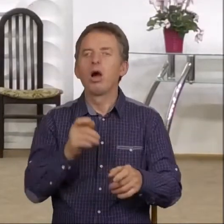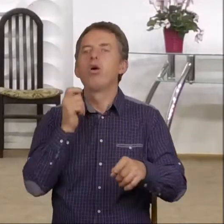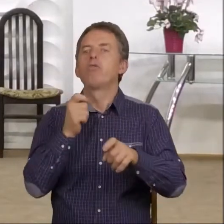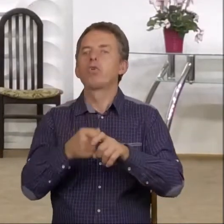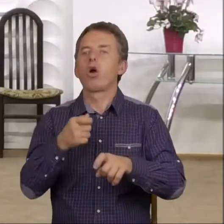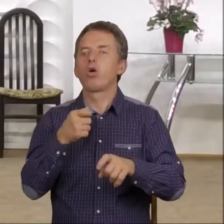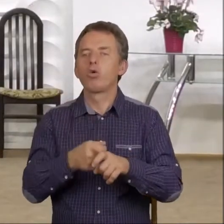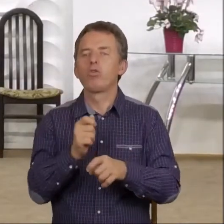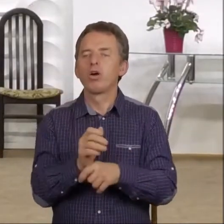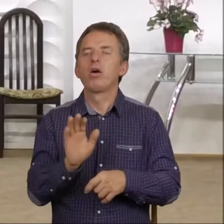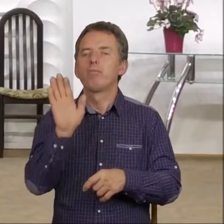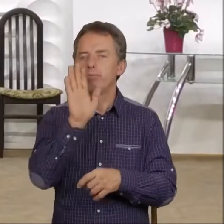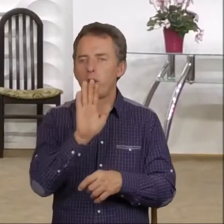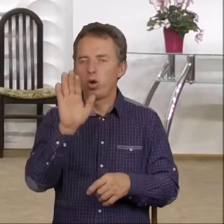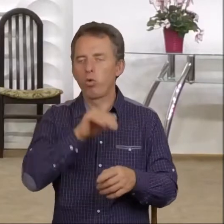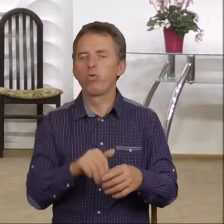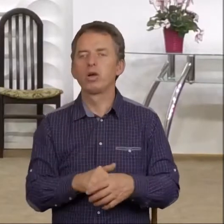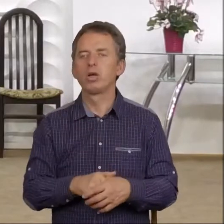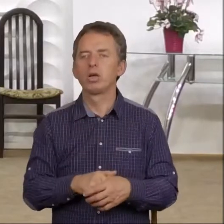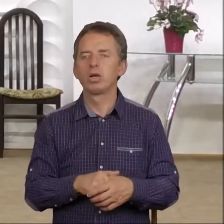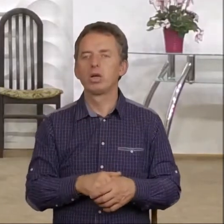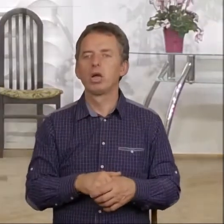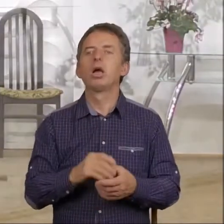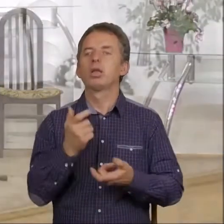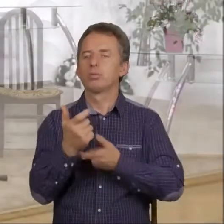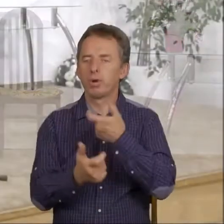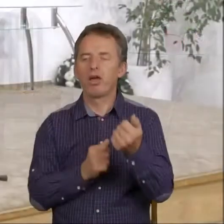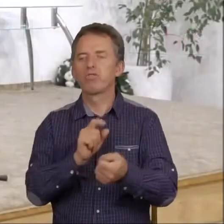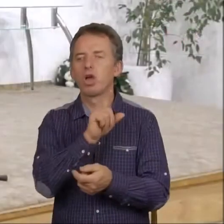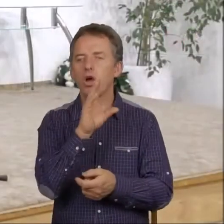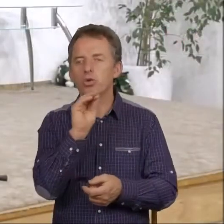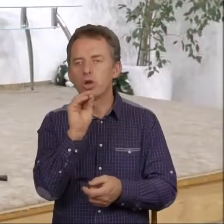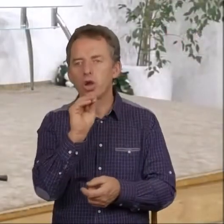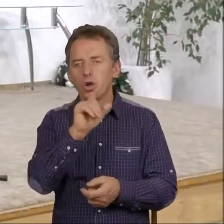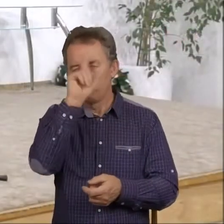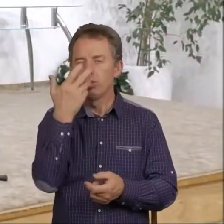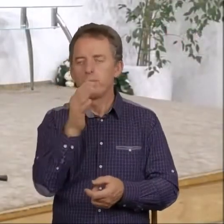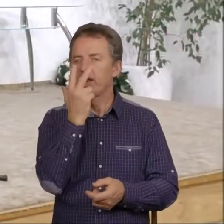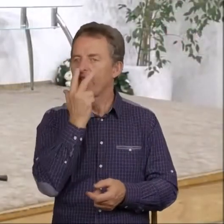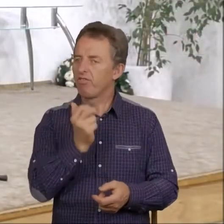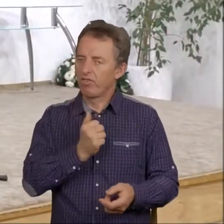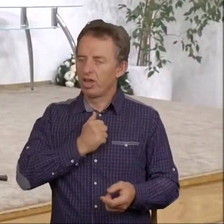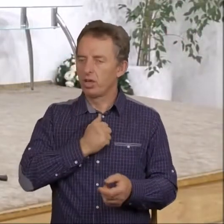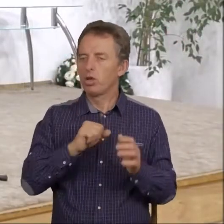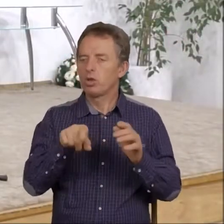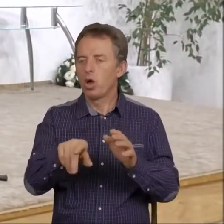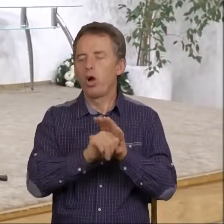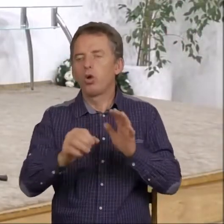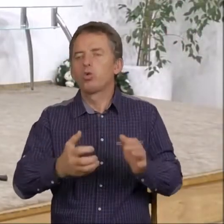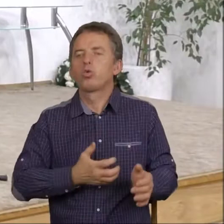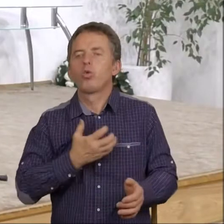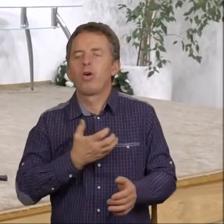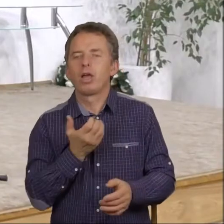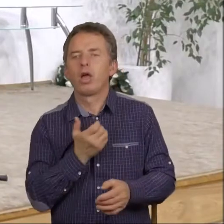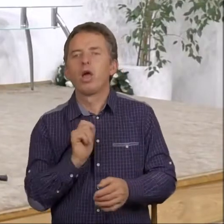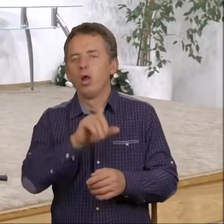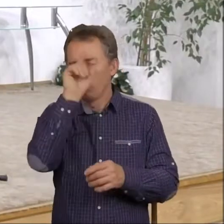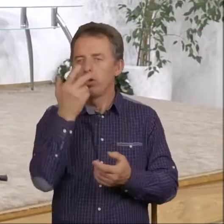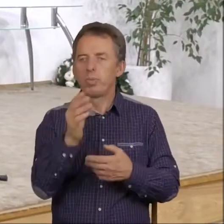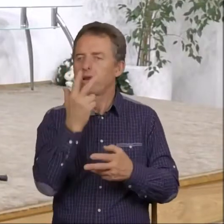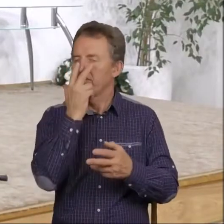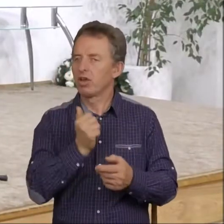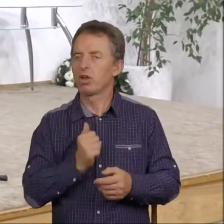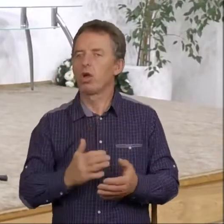Bogu, prawda? No sprawia, że ludzie bardzo wyraźnie to odczuwają. Że ludzie bardzo